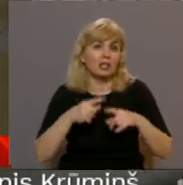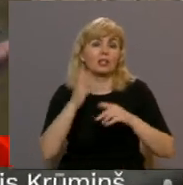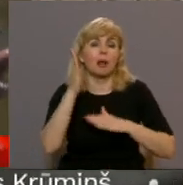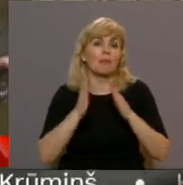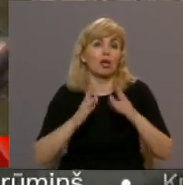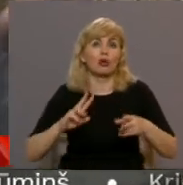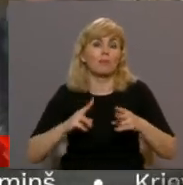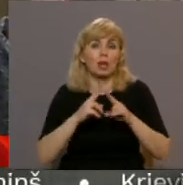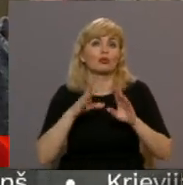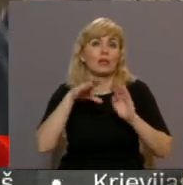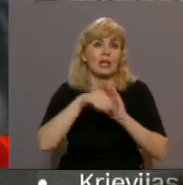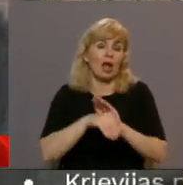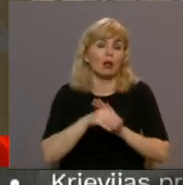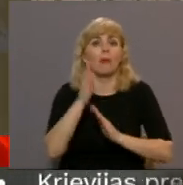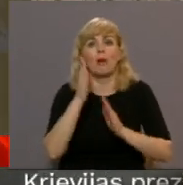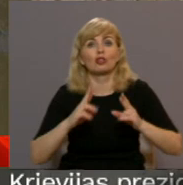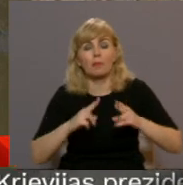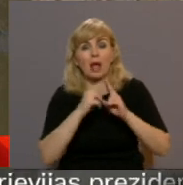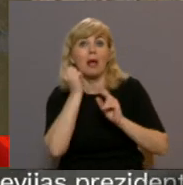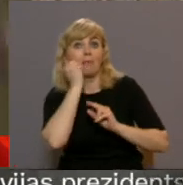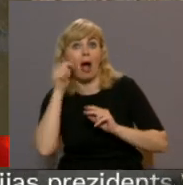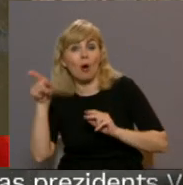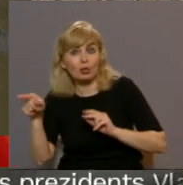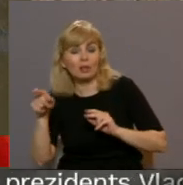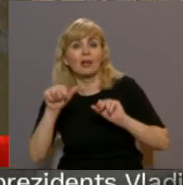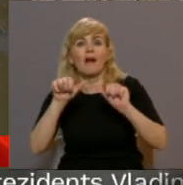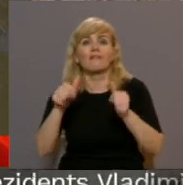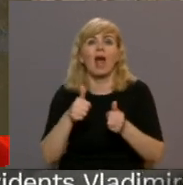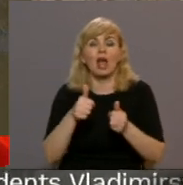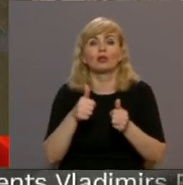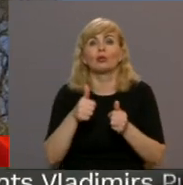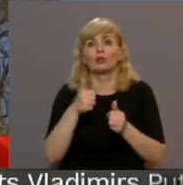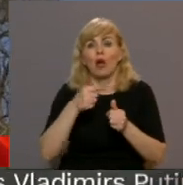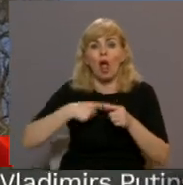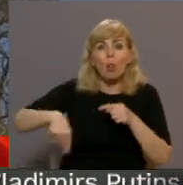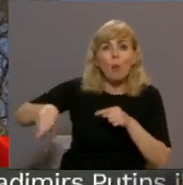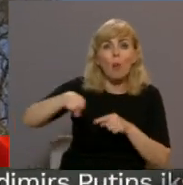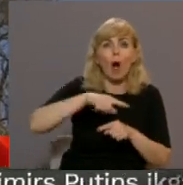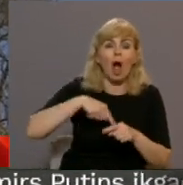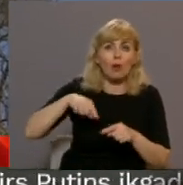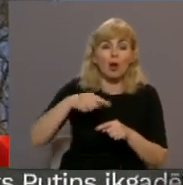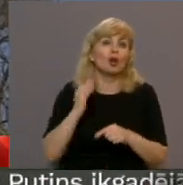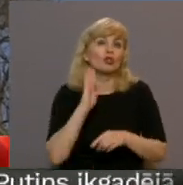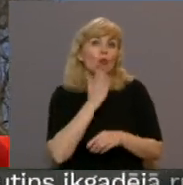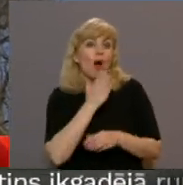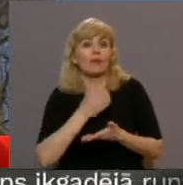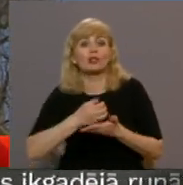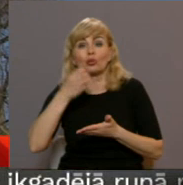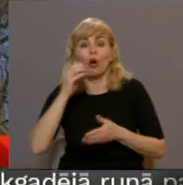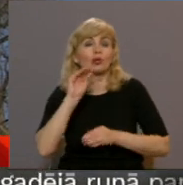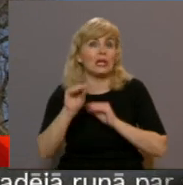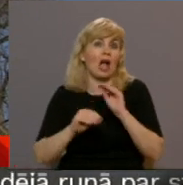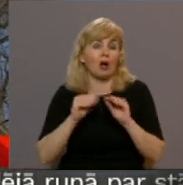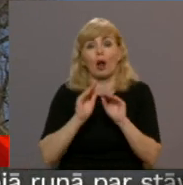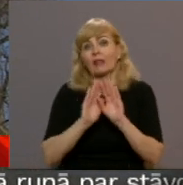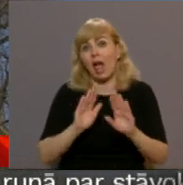iekļaujās mums kopā ar Mežotnespili, bauskaspili veidojot tādu lielisku loku. Šo vasar turnī tikšot iekārtot